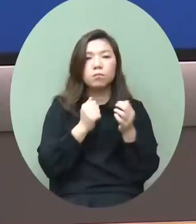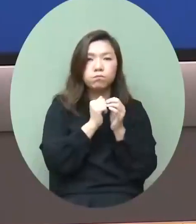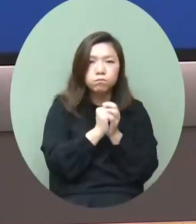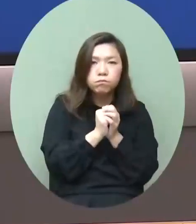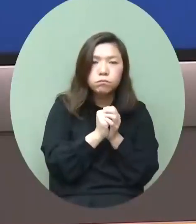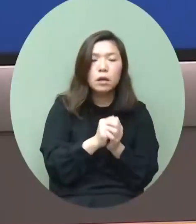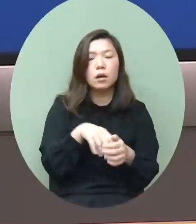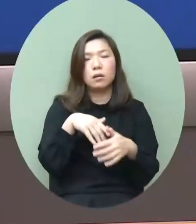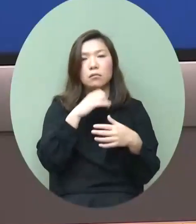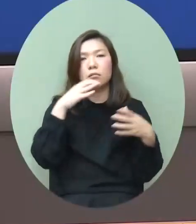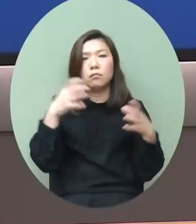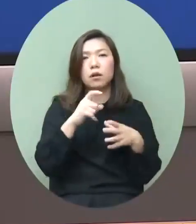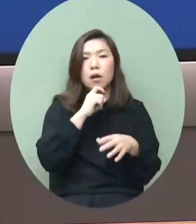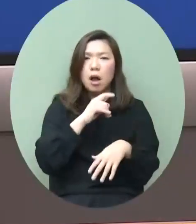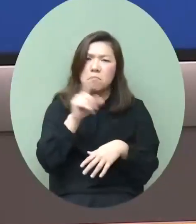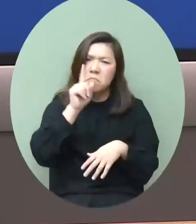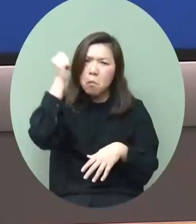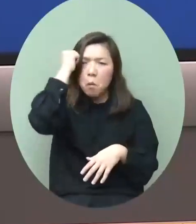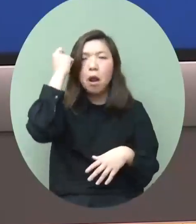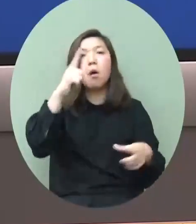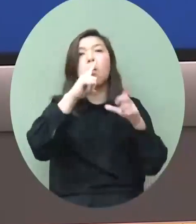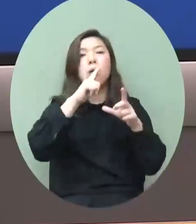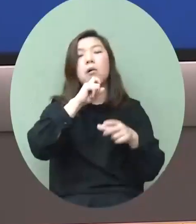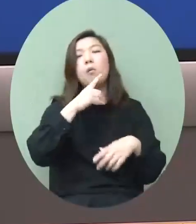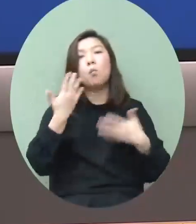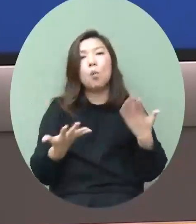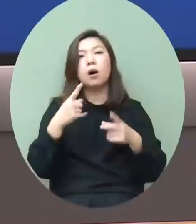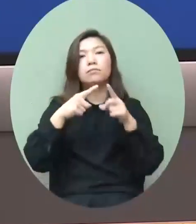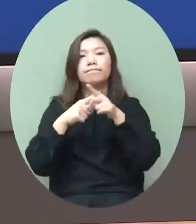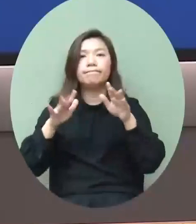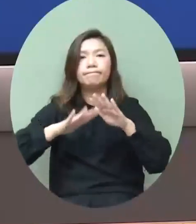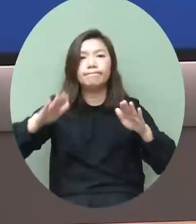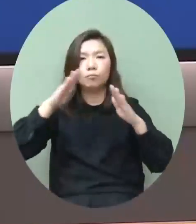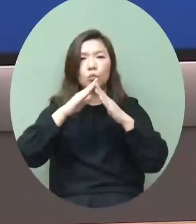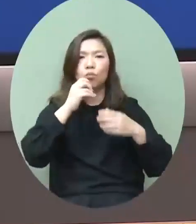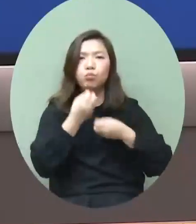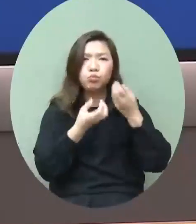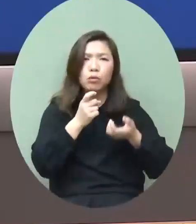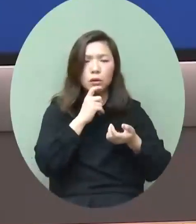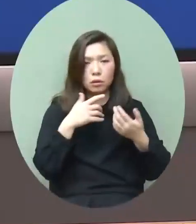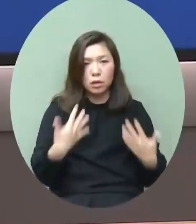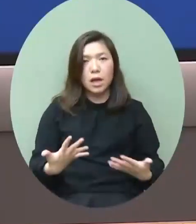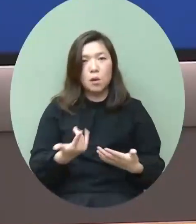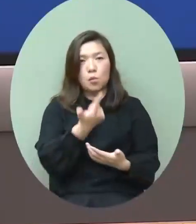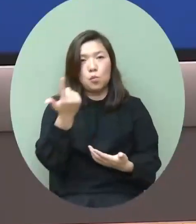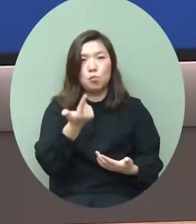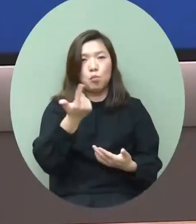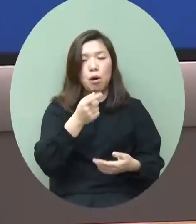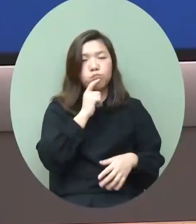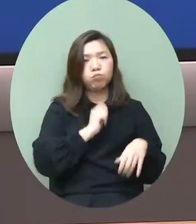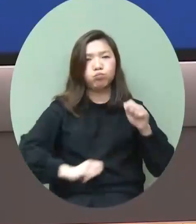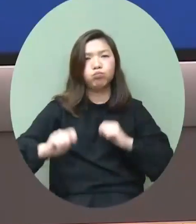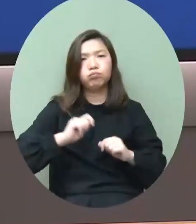困難亦都會和我們或者向民政事務局提出但是一個這麼龐大的行動你說